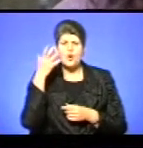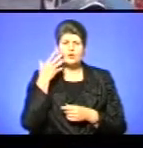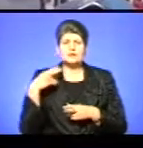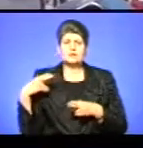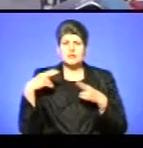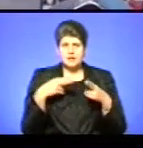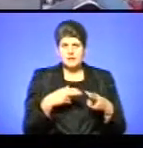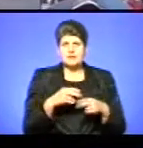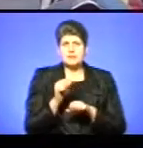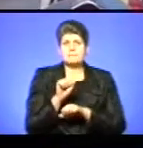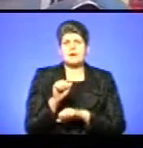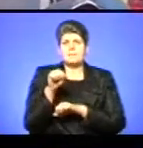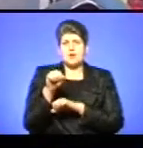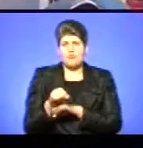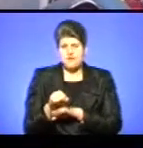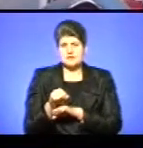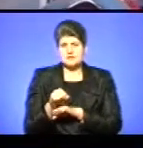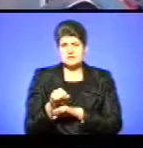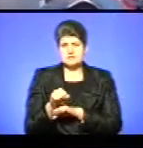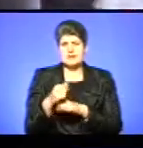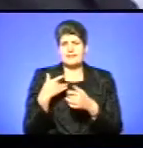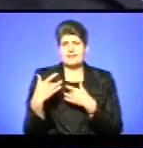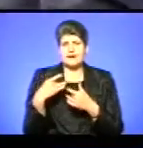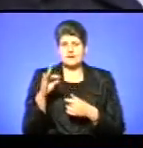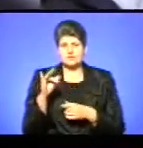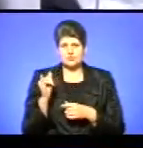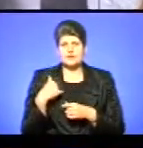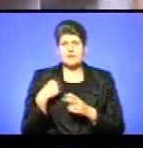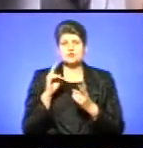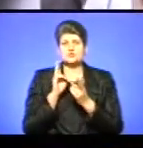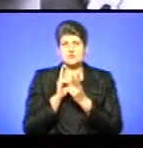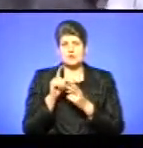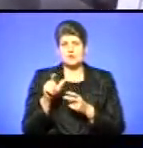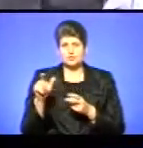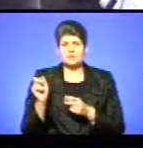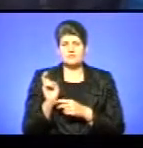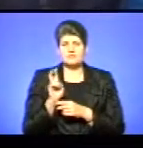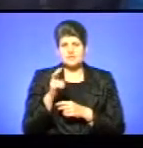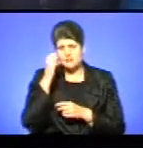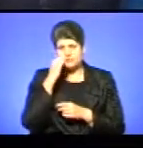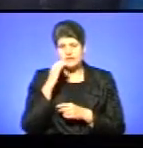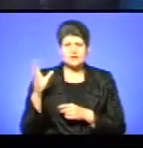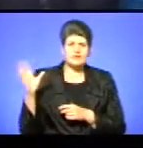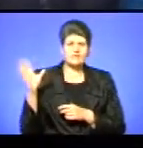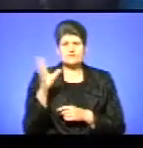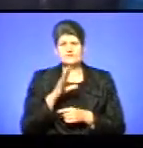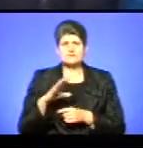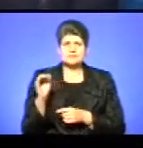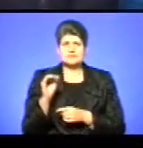ми припаркувалися, зупинили машини біля театру і нас вже зустріли. Люди, ми вийшли, подякували всім, що вони